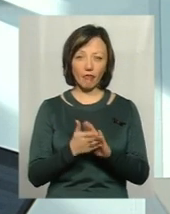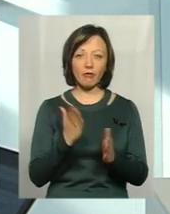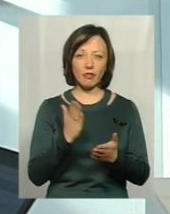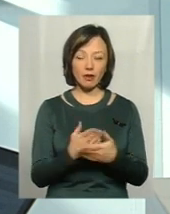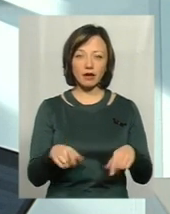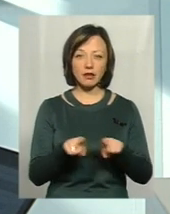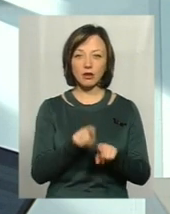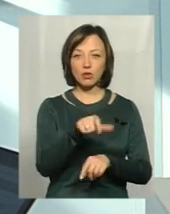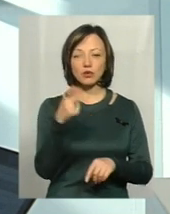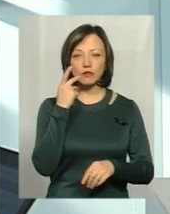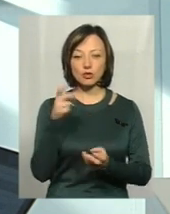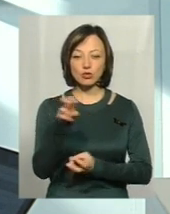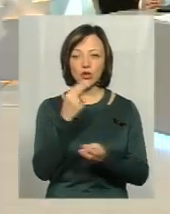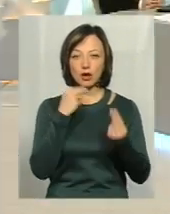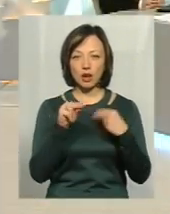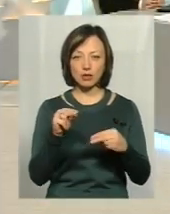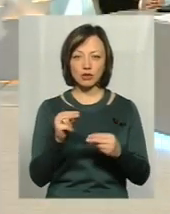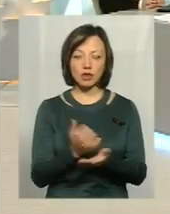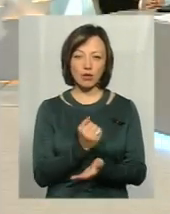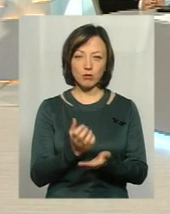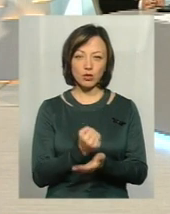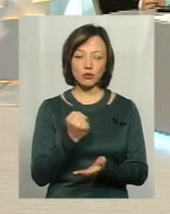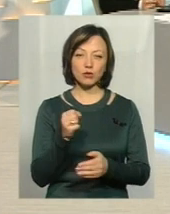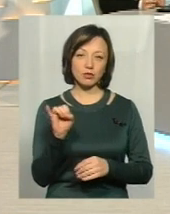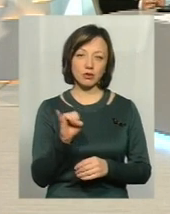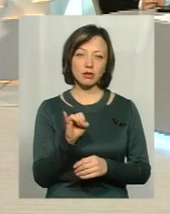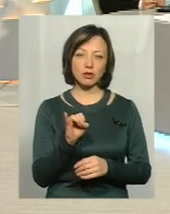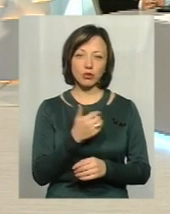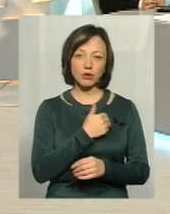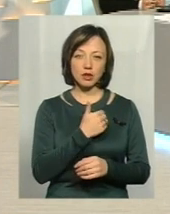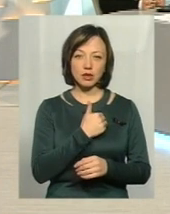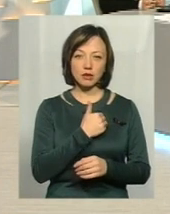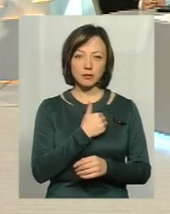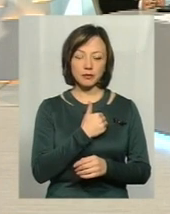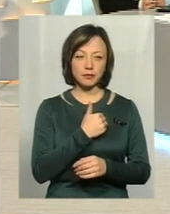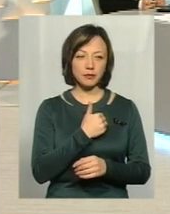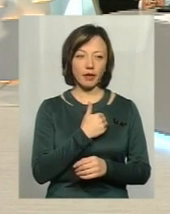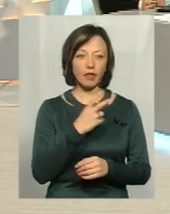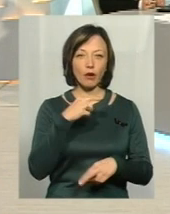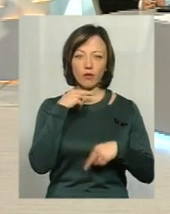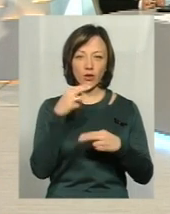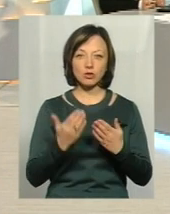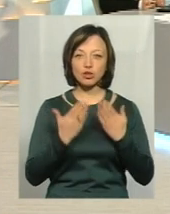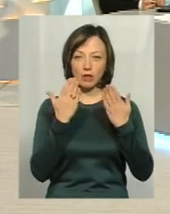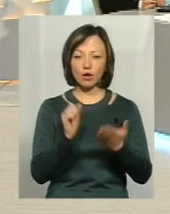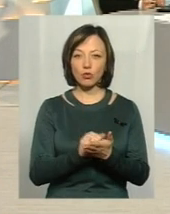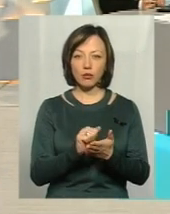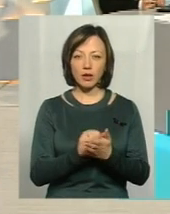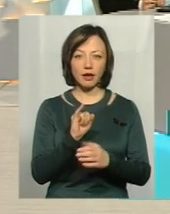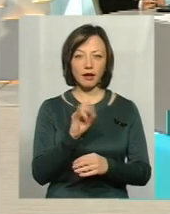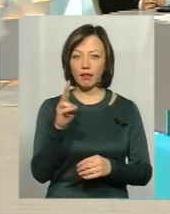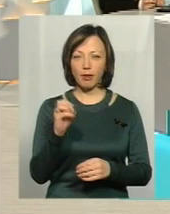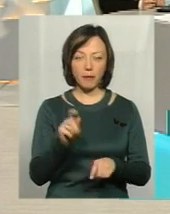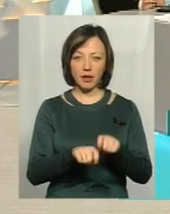завжди люди шукають кращого якогось заробітку, і при цьому неуважно читають документи і не